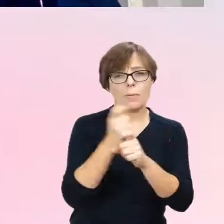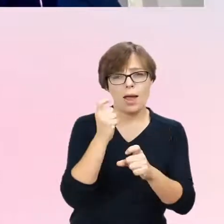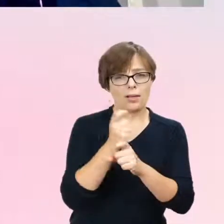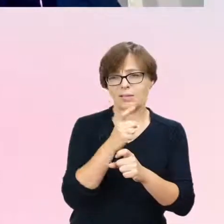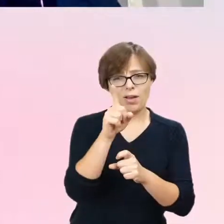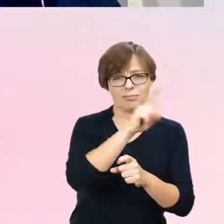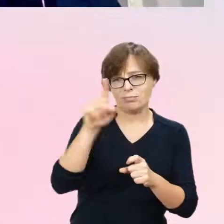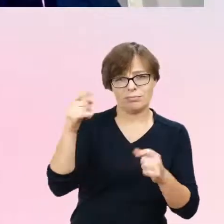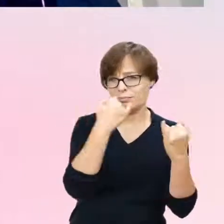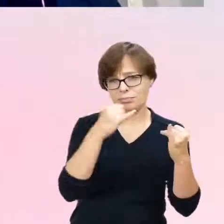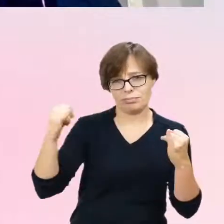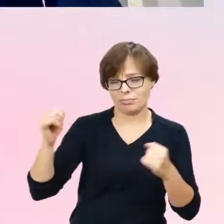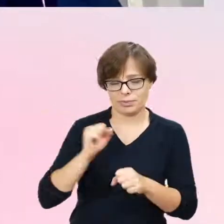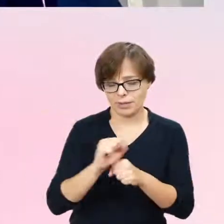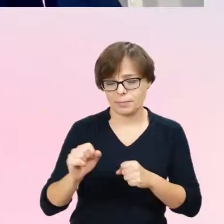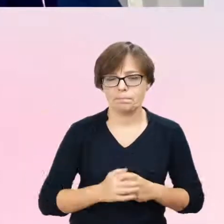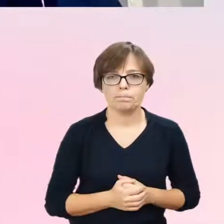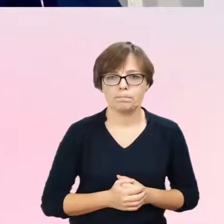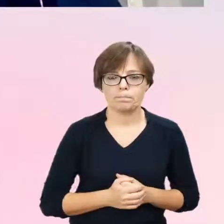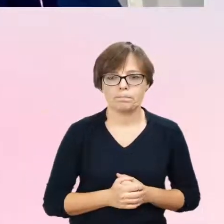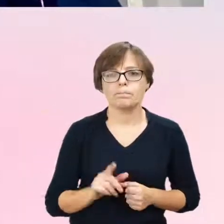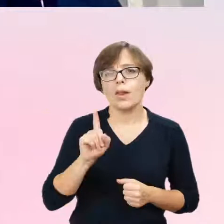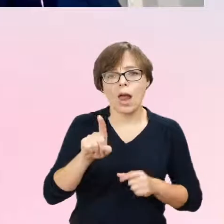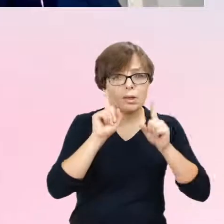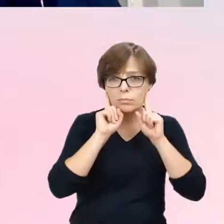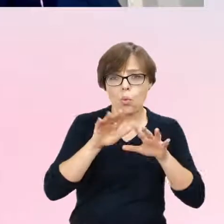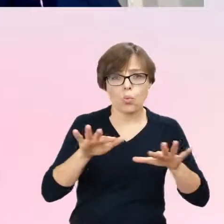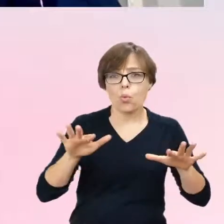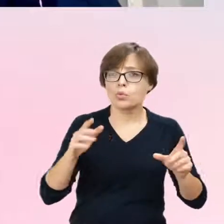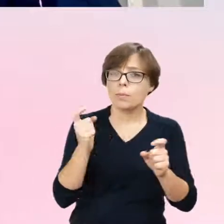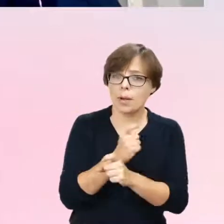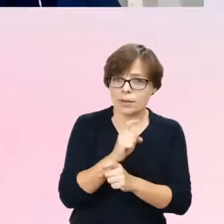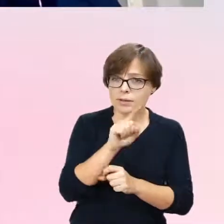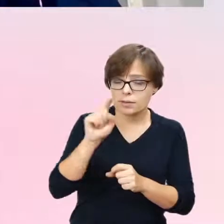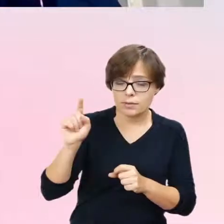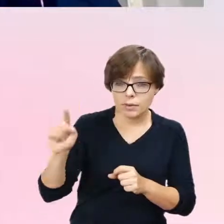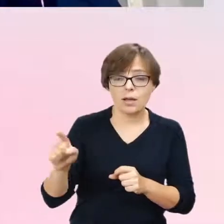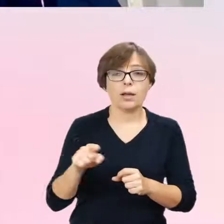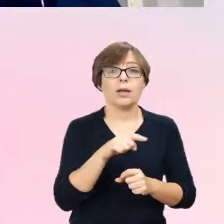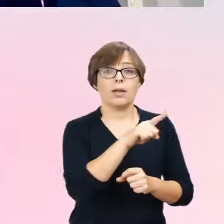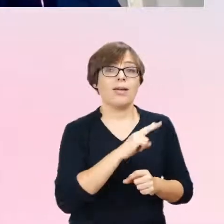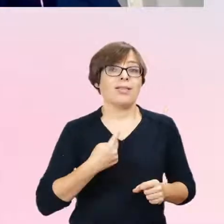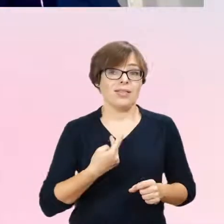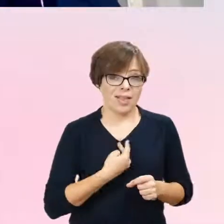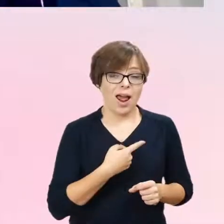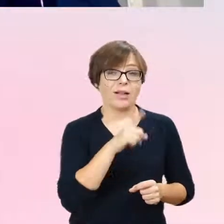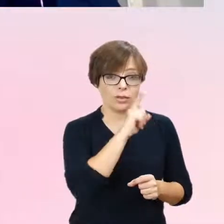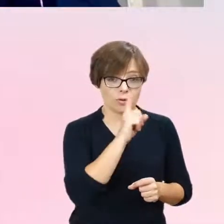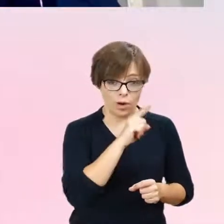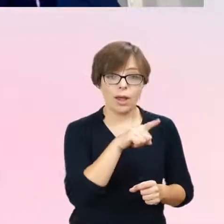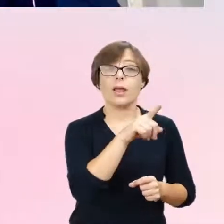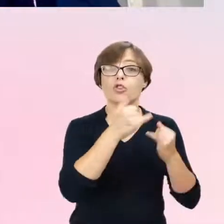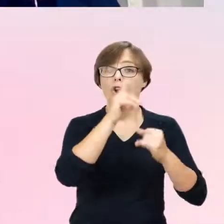adresowane, ale w wielu krajach też transprzciowi, adolescenci za zgodą rodziców mogą podejmować